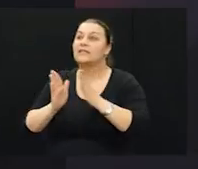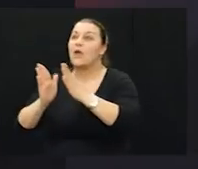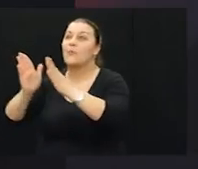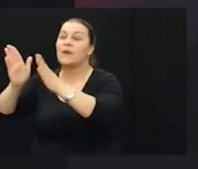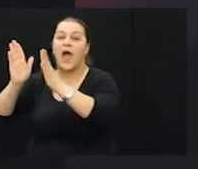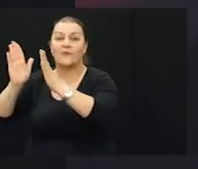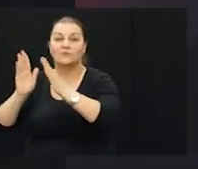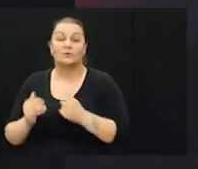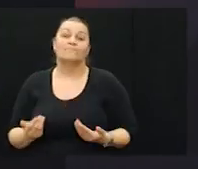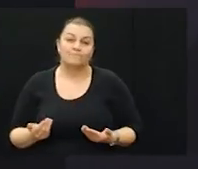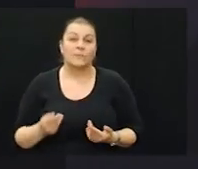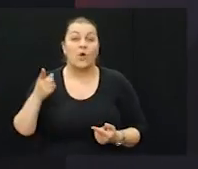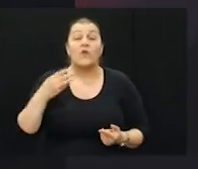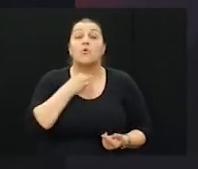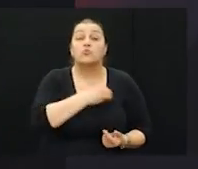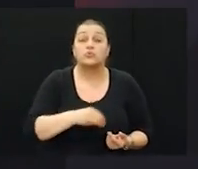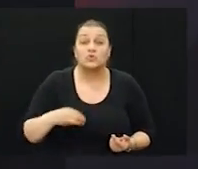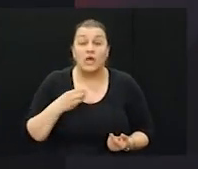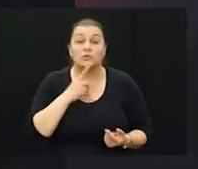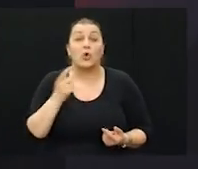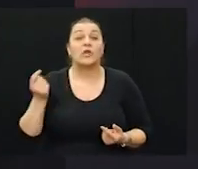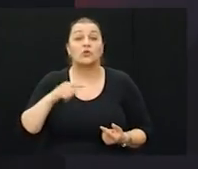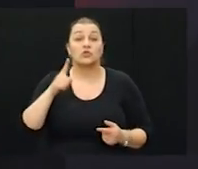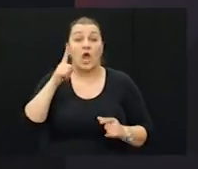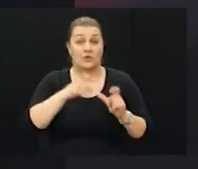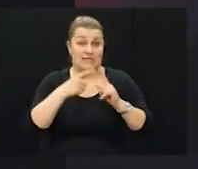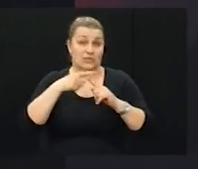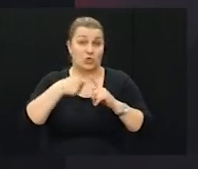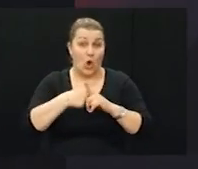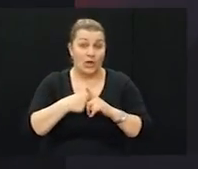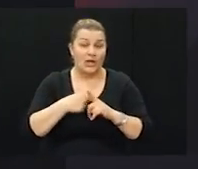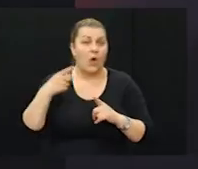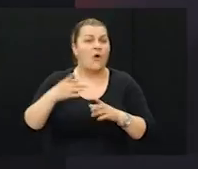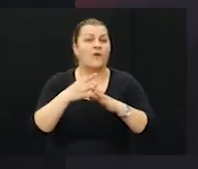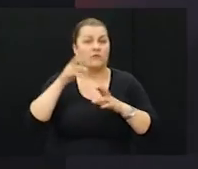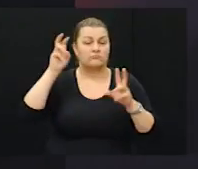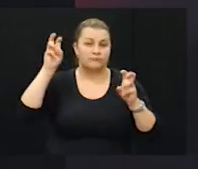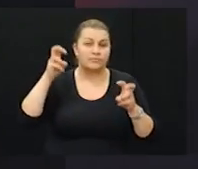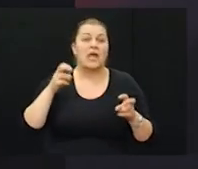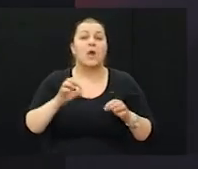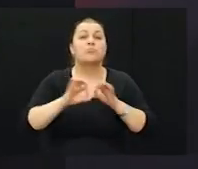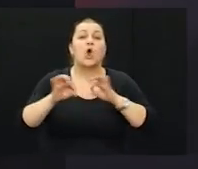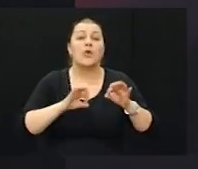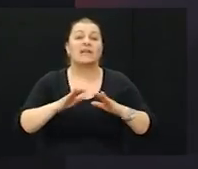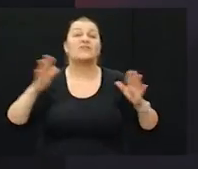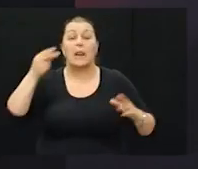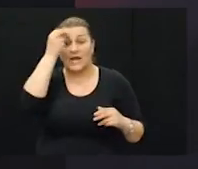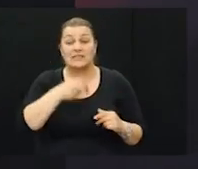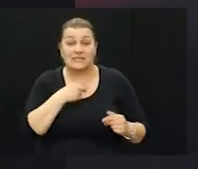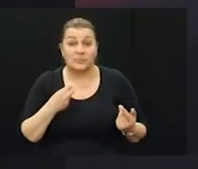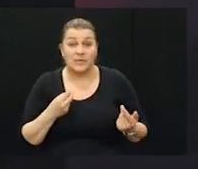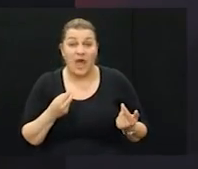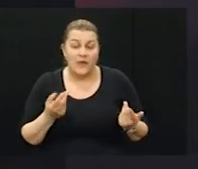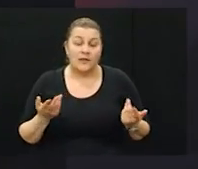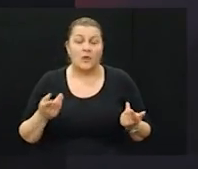drugačijem. Taj užas koji je došao sa istoka, taj monstruozni projekt Velike Srbije je cijele generacije